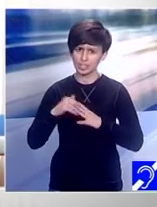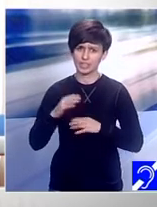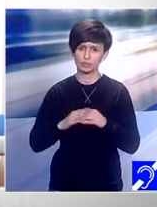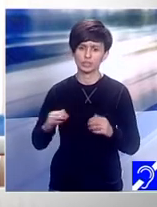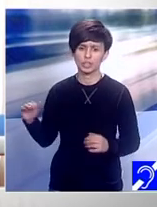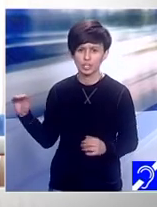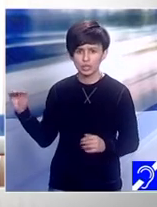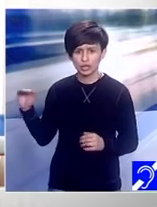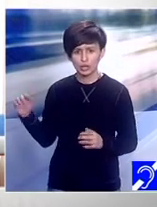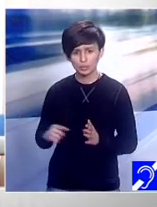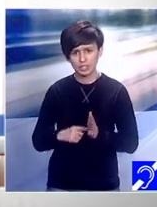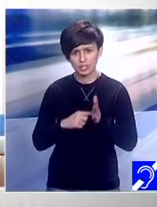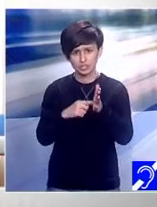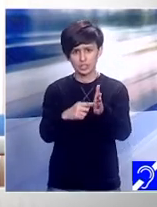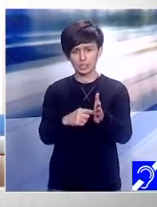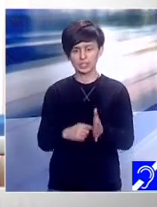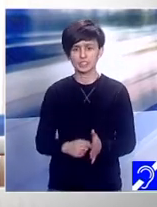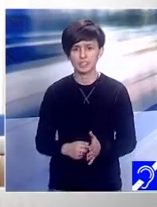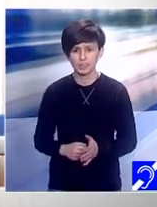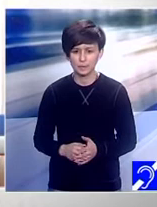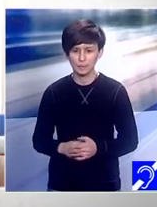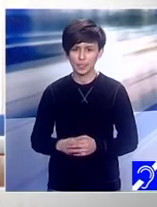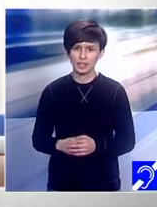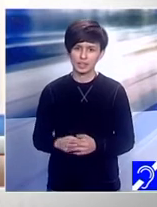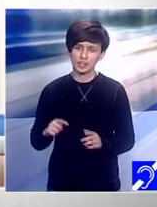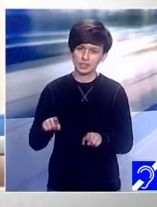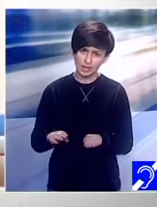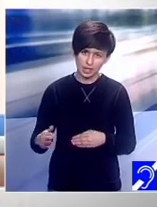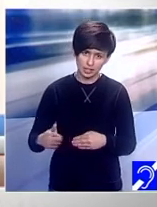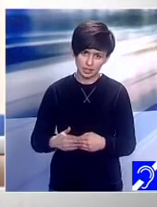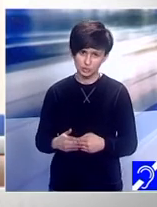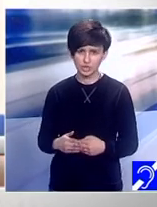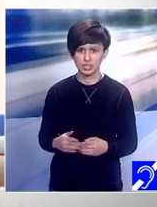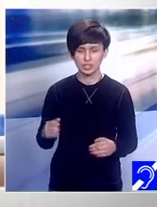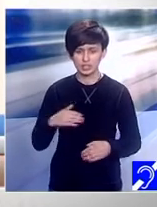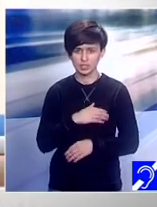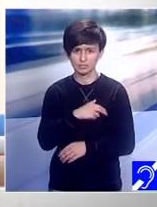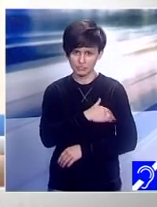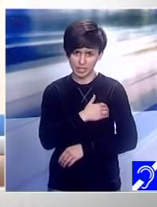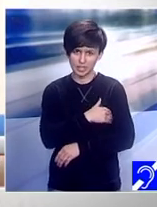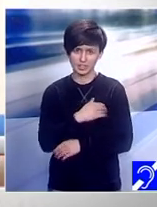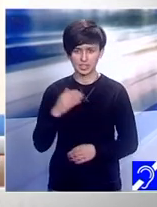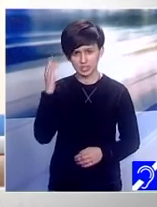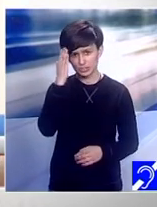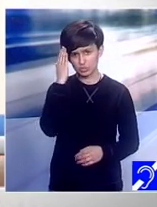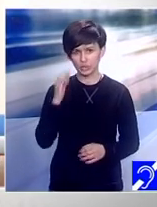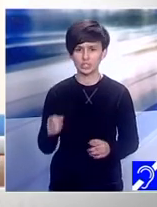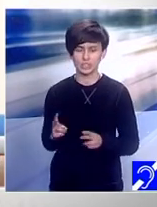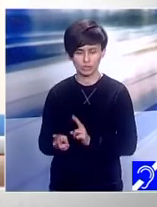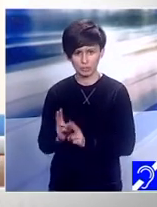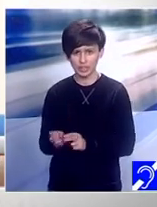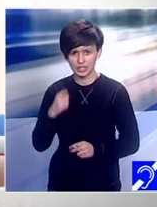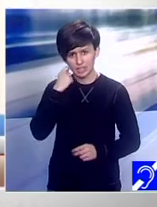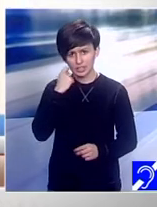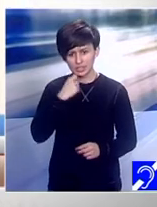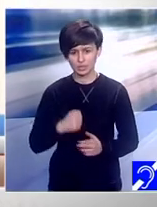scenă alături de copiii din școlile de masă, din Cluj și nu numai. Și talentul este cel care face diferența, abilitatea,